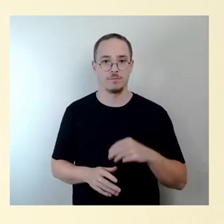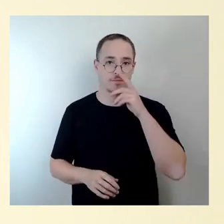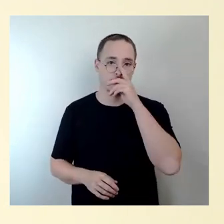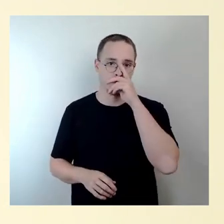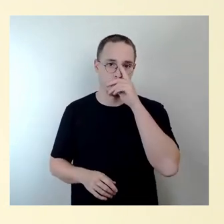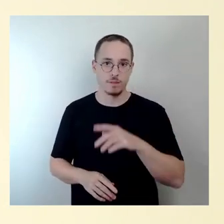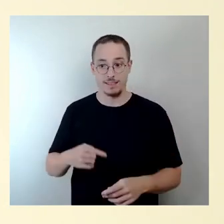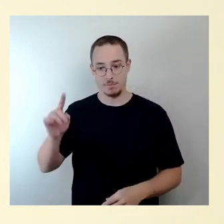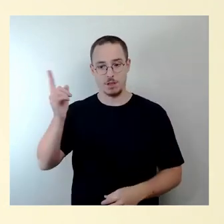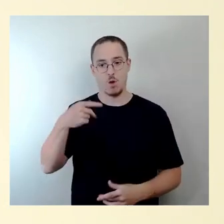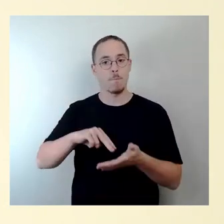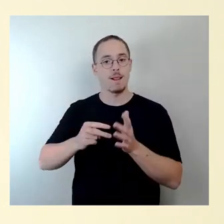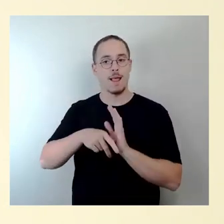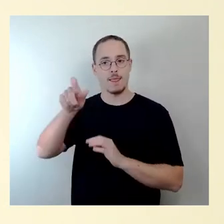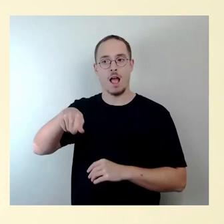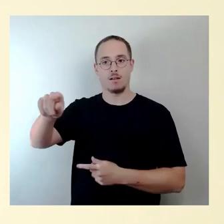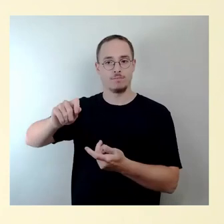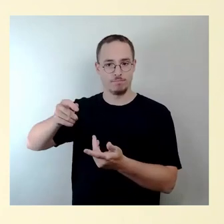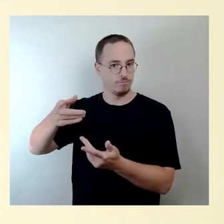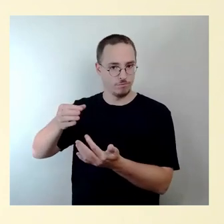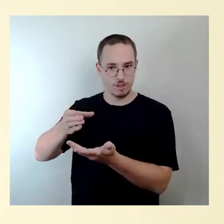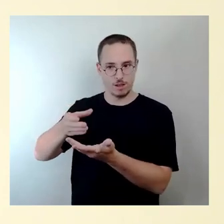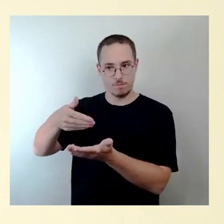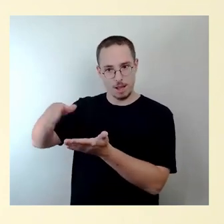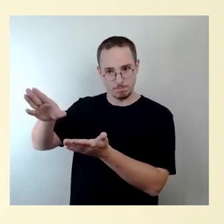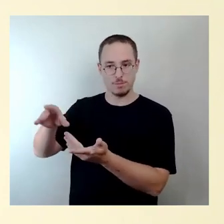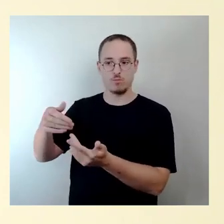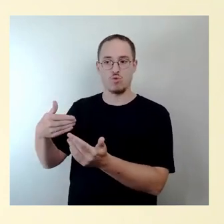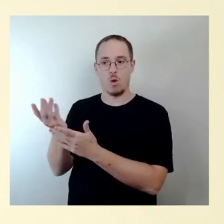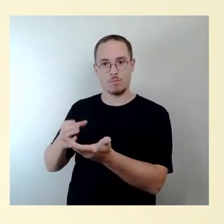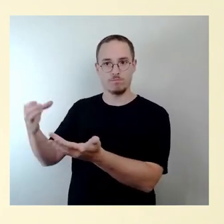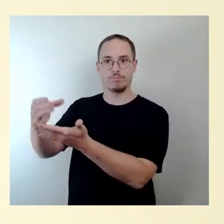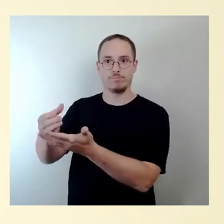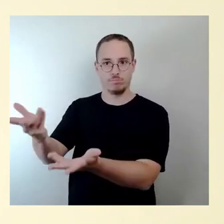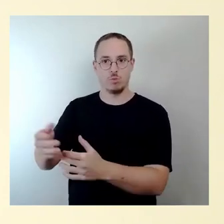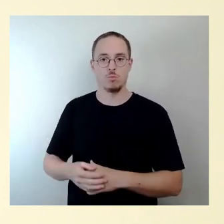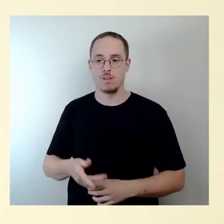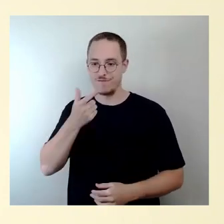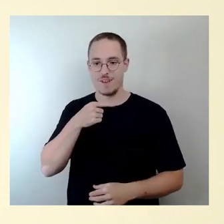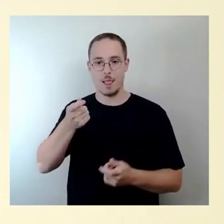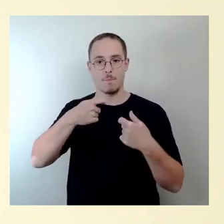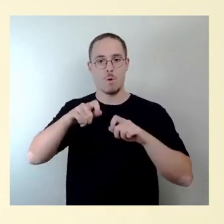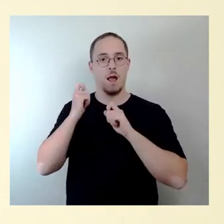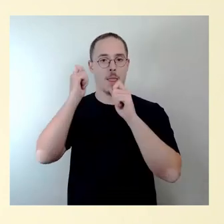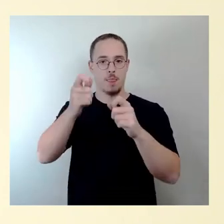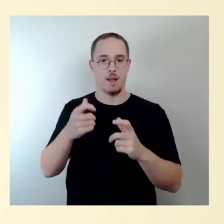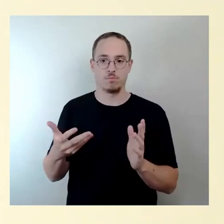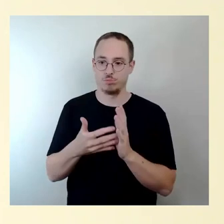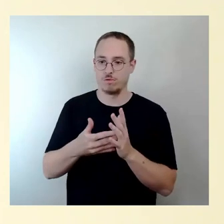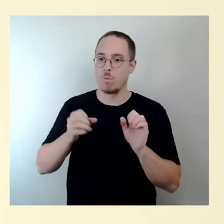gewechselt, damit er dann entsprechend einen prüffähigen Bauantrag hinbekommen hat. Also die Versäumnisse